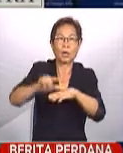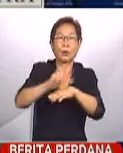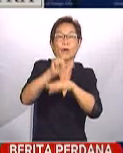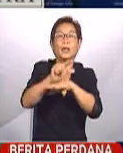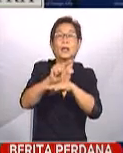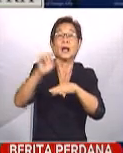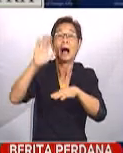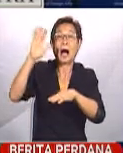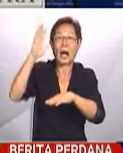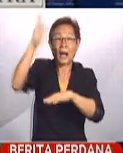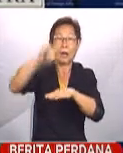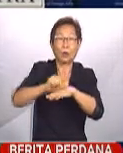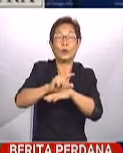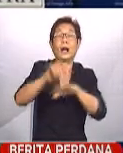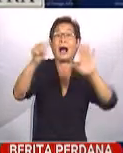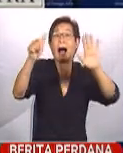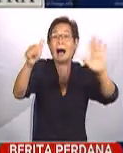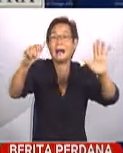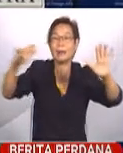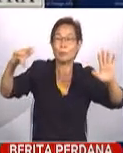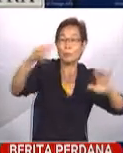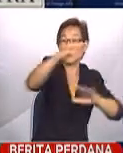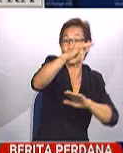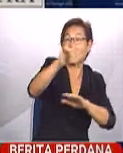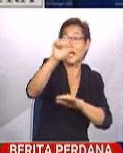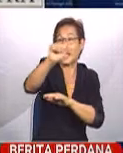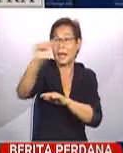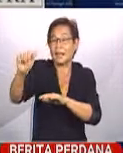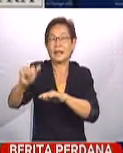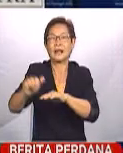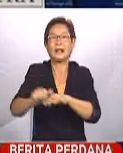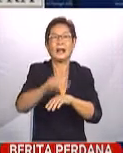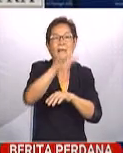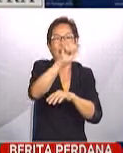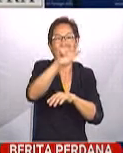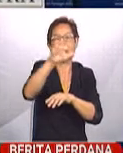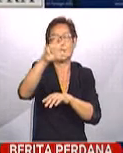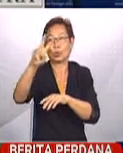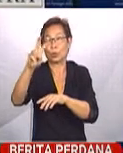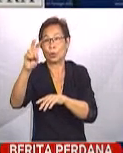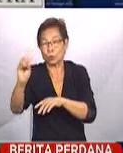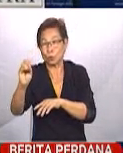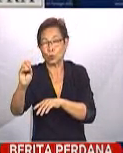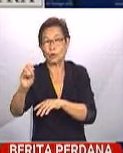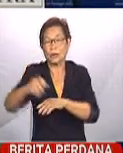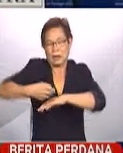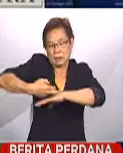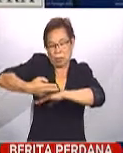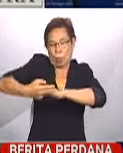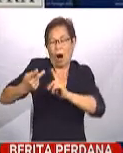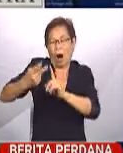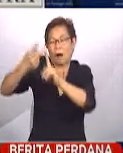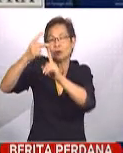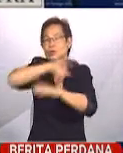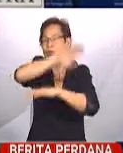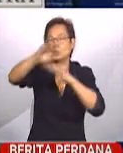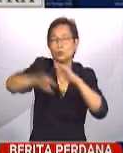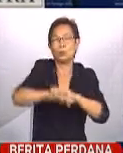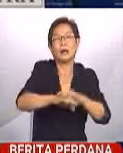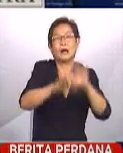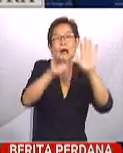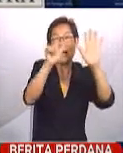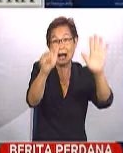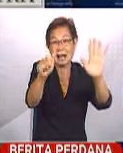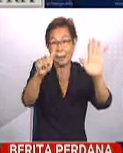6 buah pesawat Air Asia jenis A320 yang disewa khas. Kesemua 6